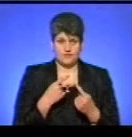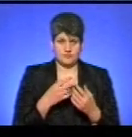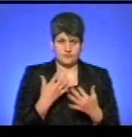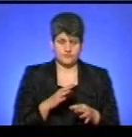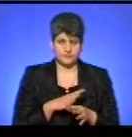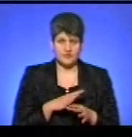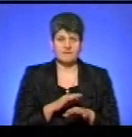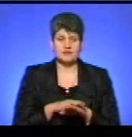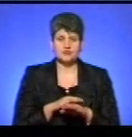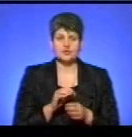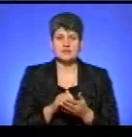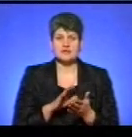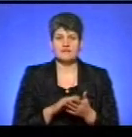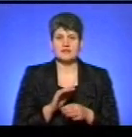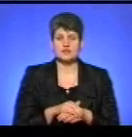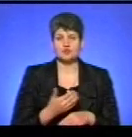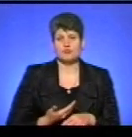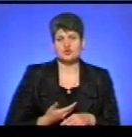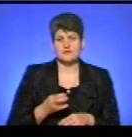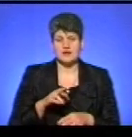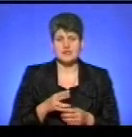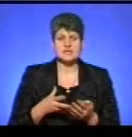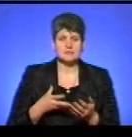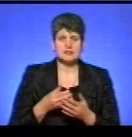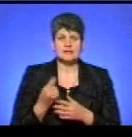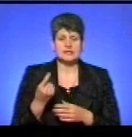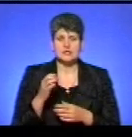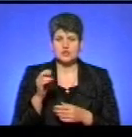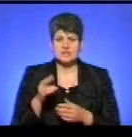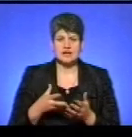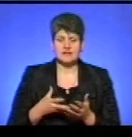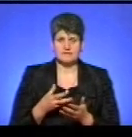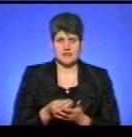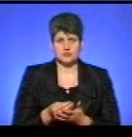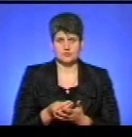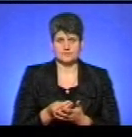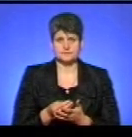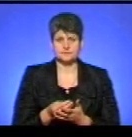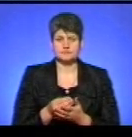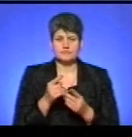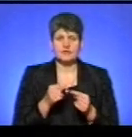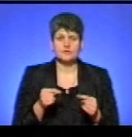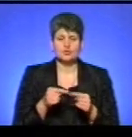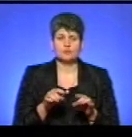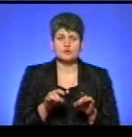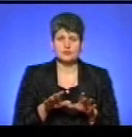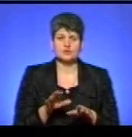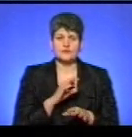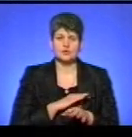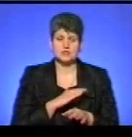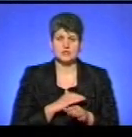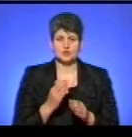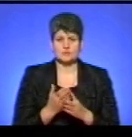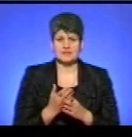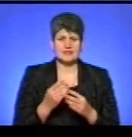фактичної реєстрації, фактичної проживання, заплатити єдиний соціальний внесок, тобто відповідно до постанови, щоб скористатися субсидії.